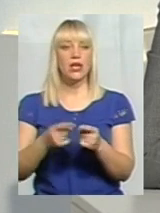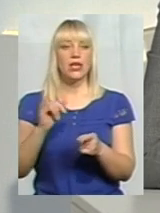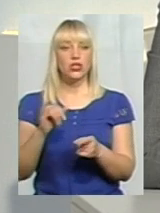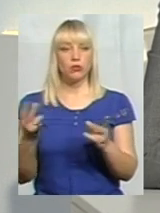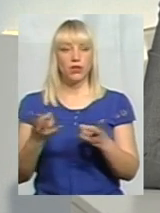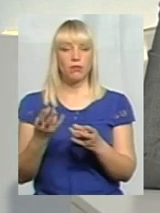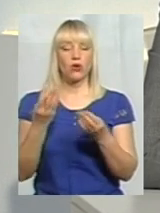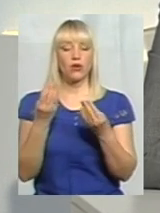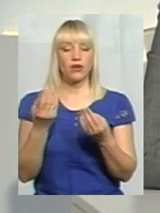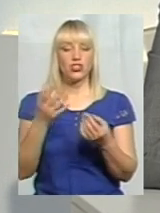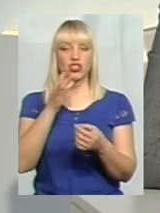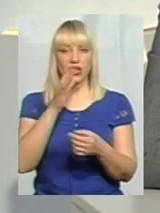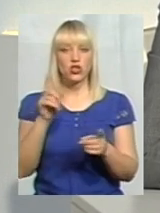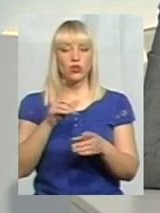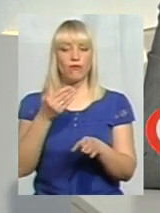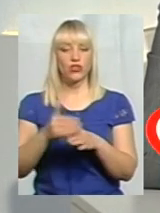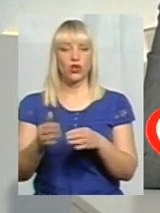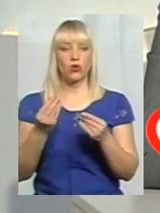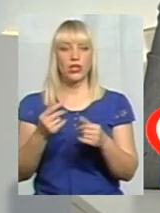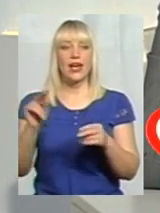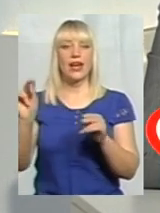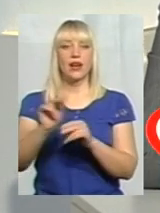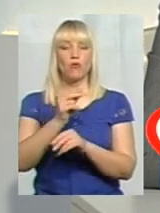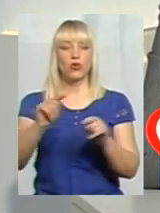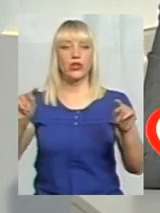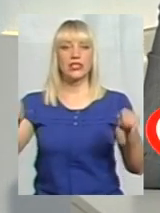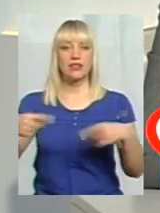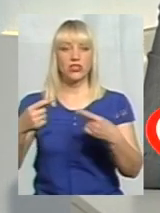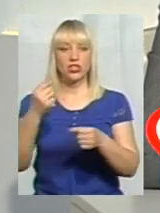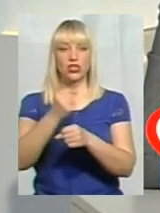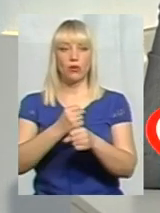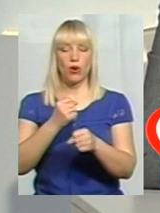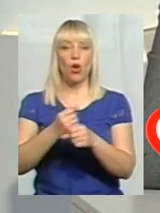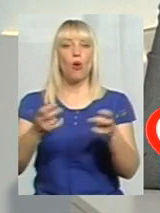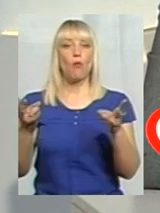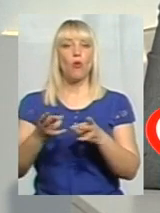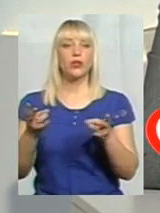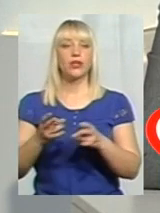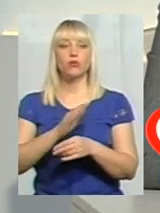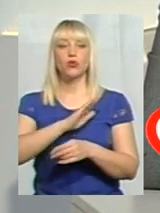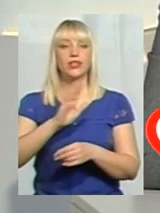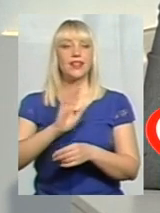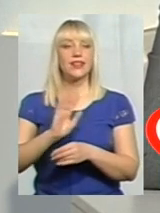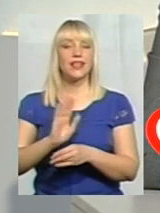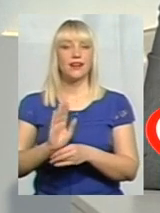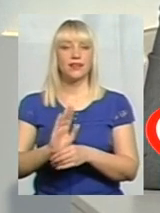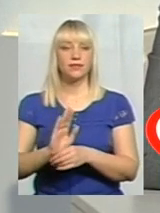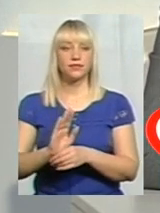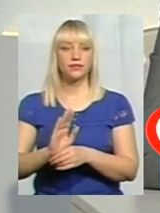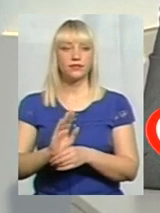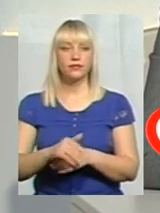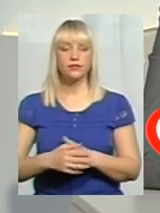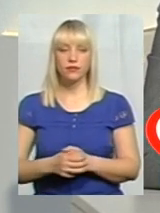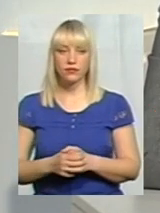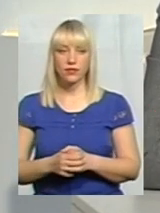виділені кошти. Тим більше, що ремонтно-реставраційні роботи вони потребують не спішити. Відповідно,